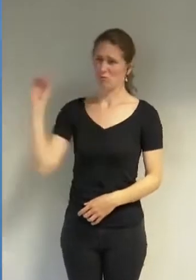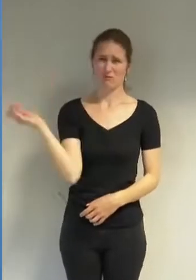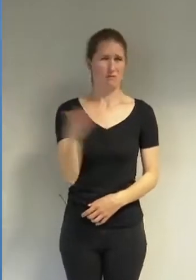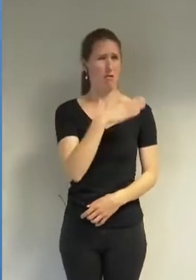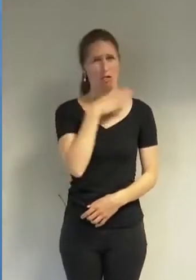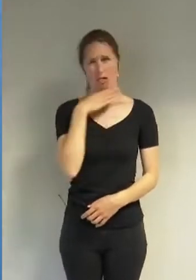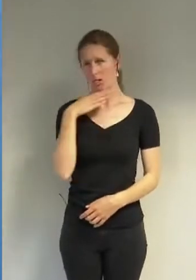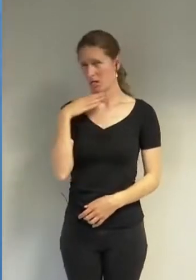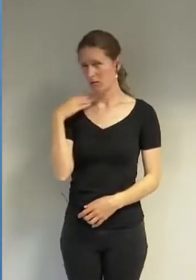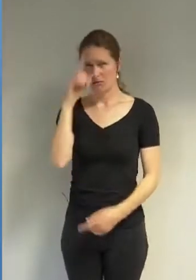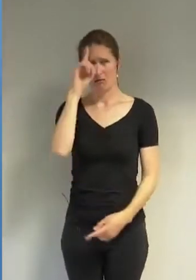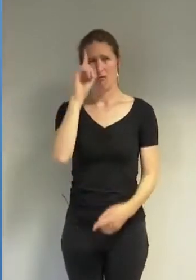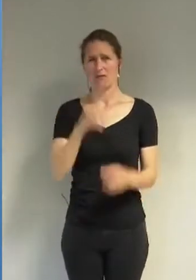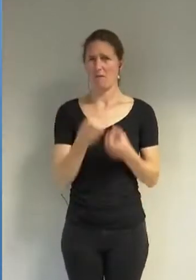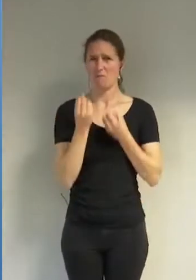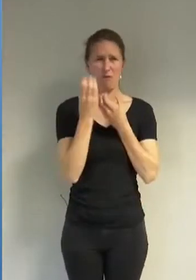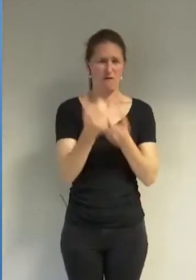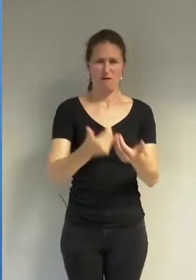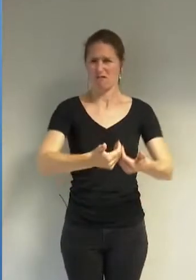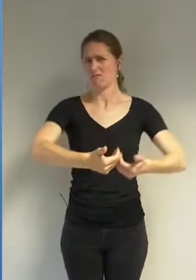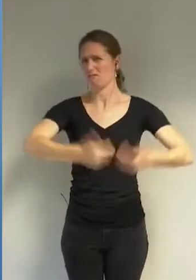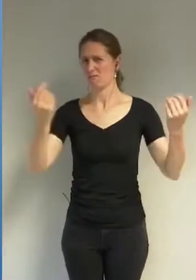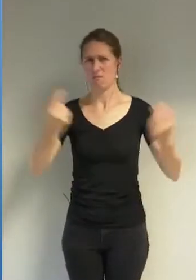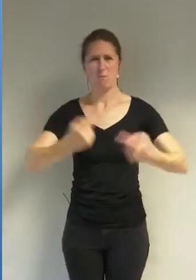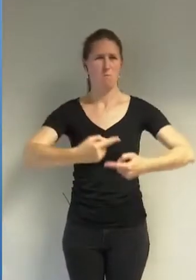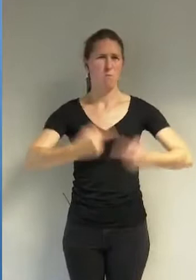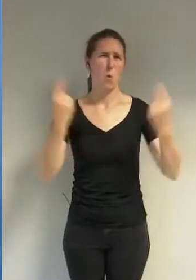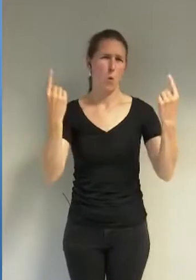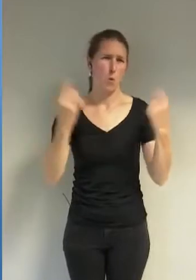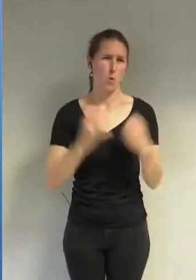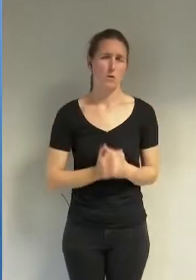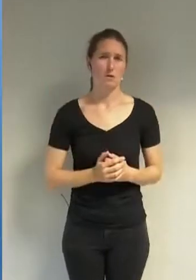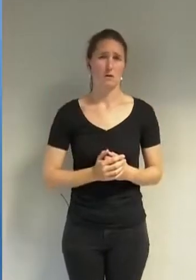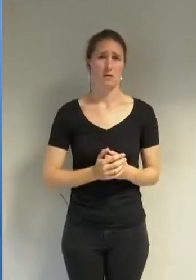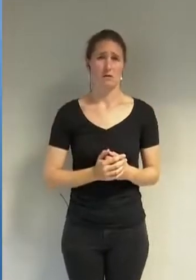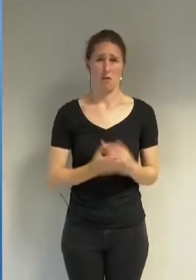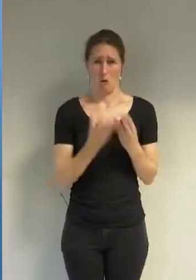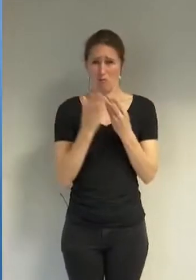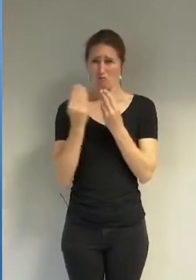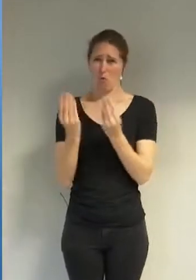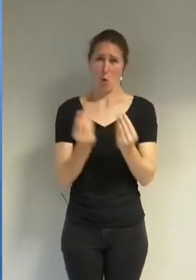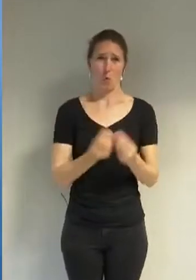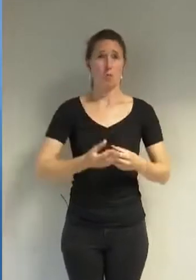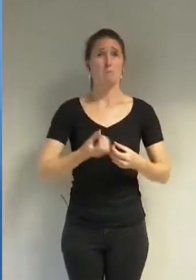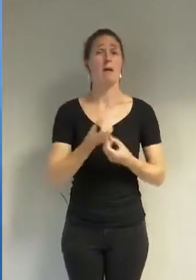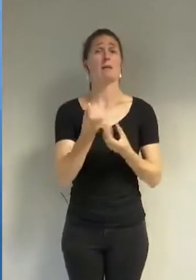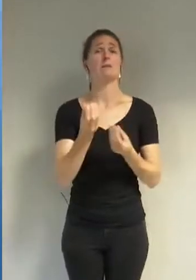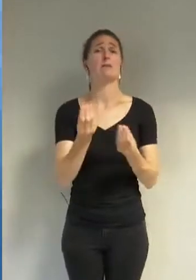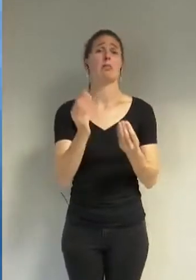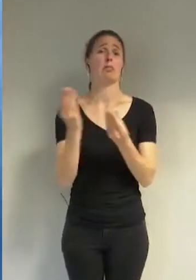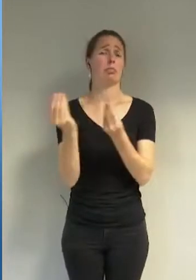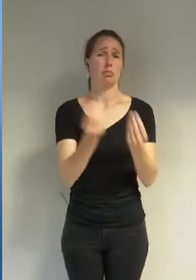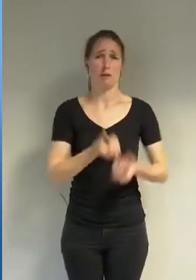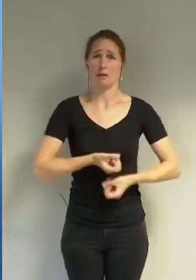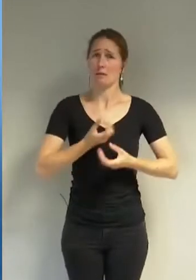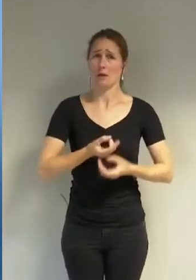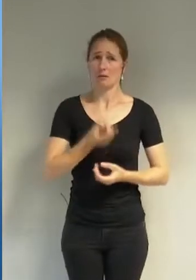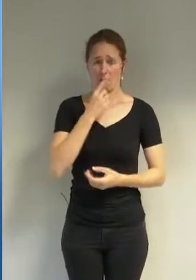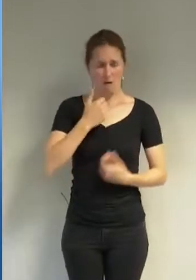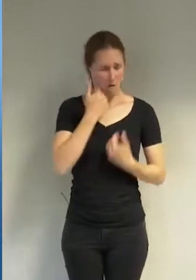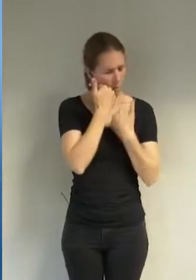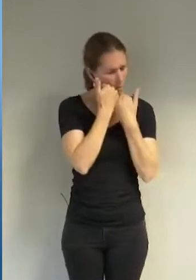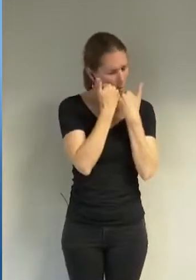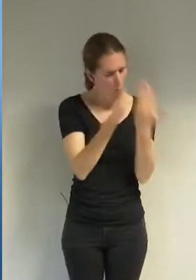sujets clivants et beaucoup disent avoir aujourd'hui honte d'être grenoblois